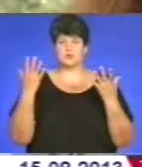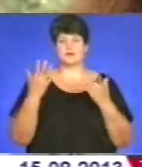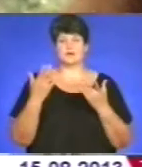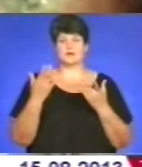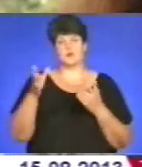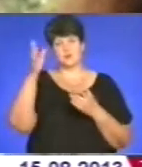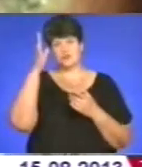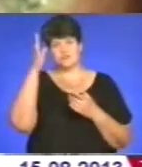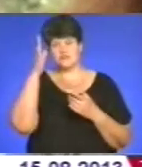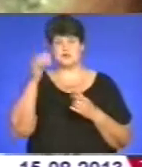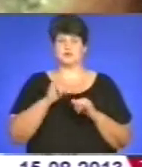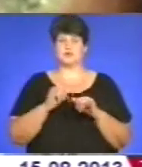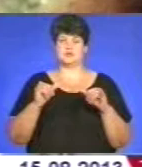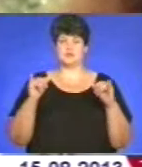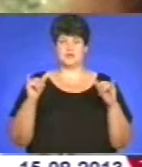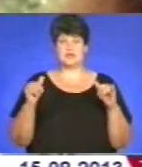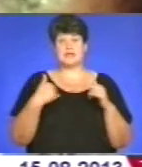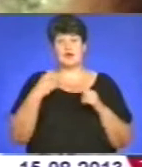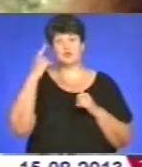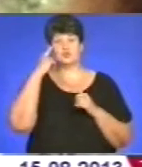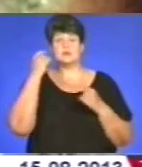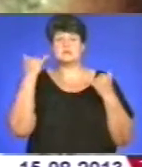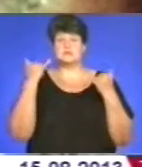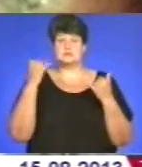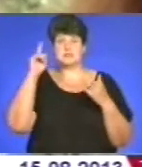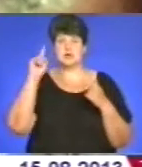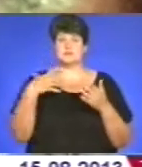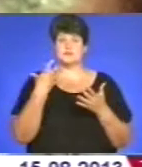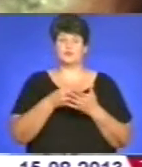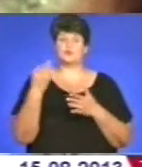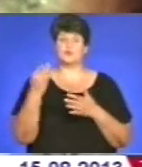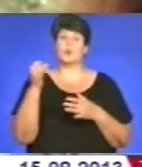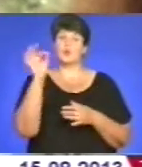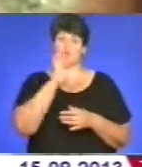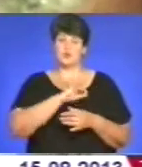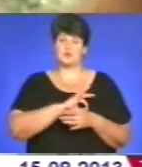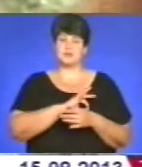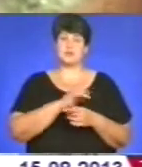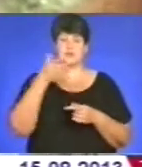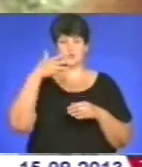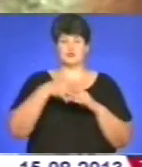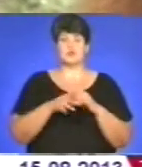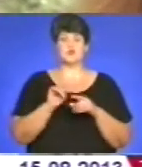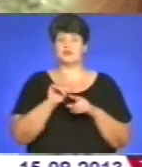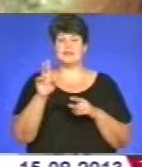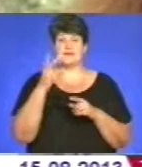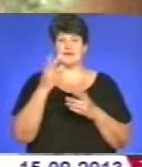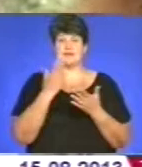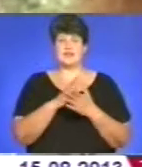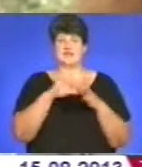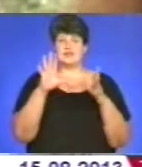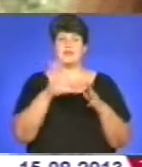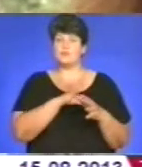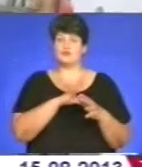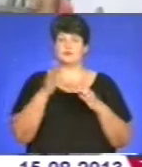освіченішим і розвинутішим. Я думаю, знати свою історію корисно, щоб розуміти, що далеко не все було так, як завжди. І треба сприяти